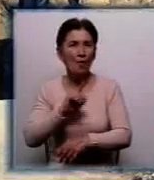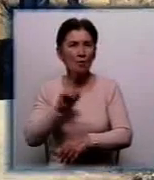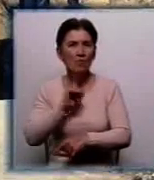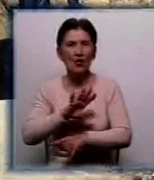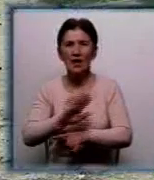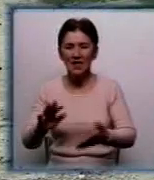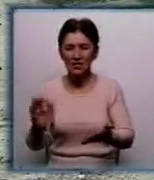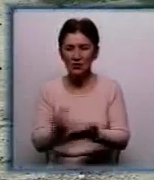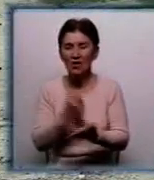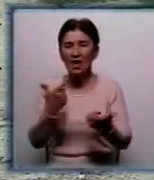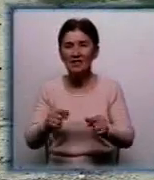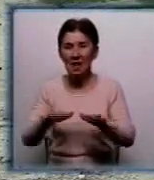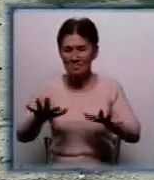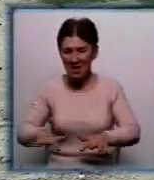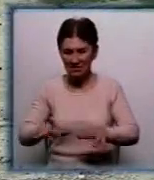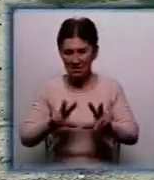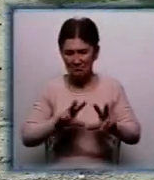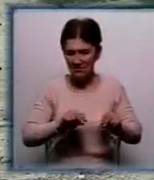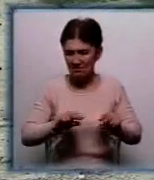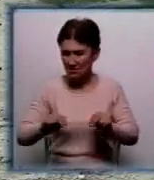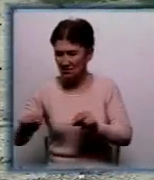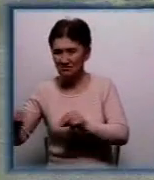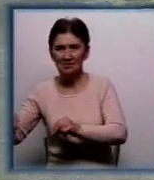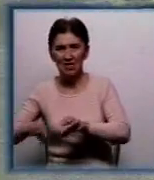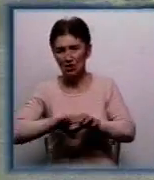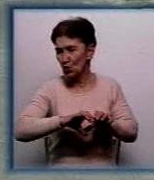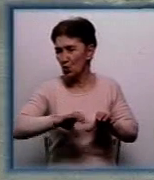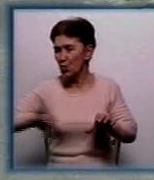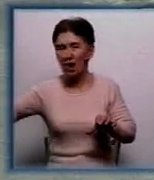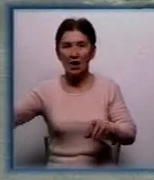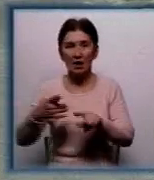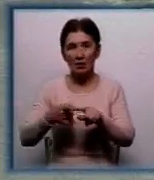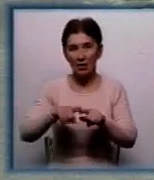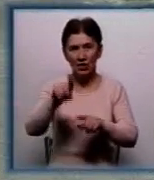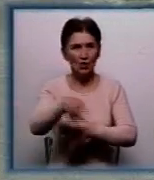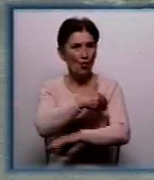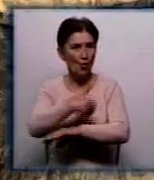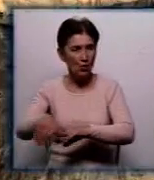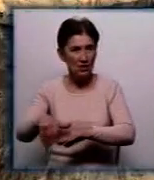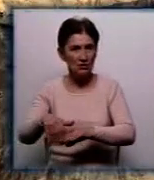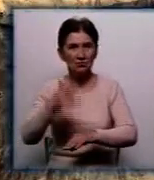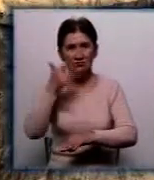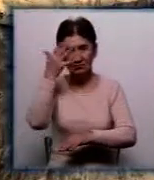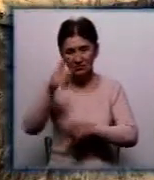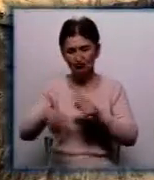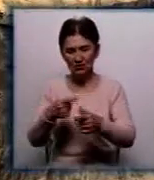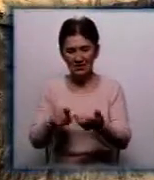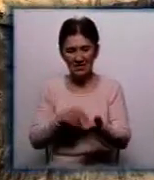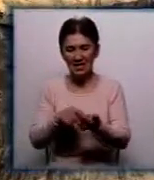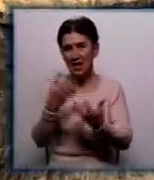ділянку труби. Трулейбуси їдуть лише до аеропорту. Рух вулиці Короленка планують відновити за кілька днів.